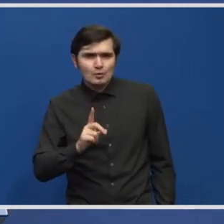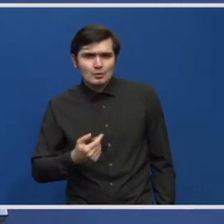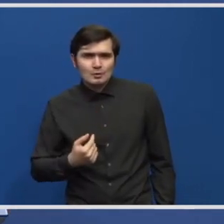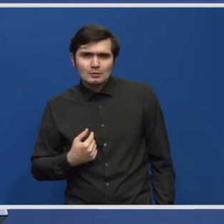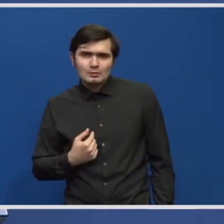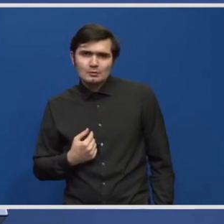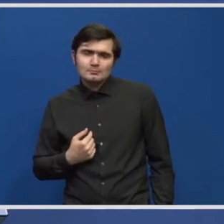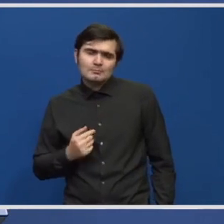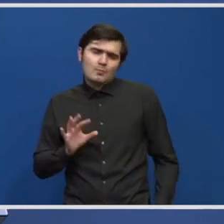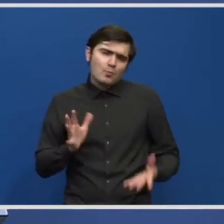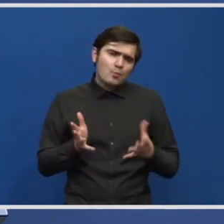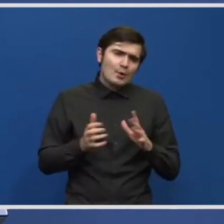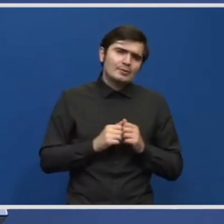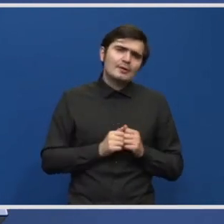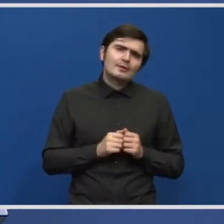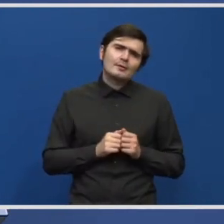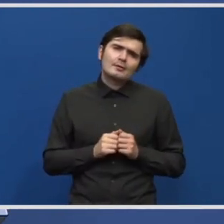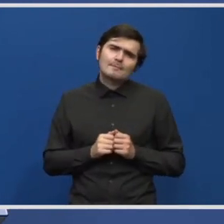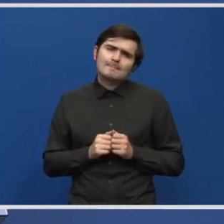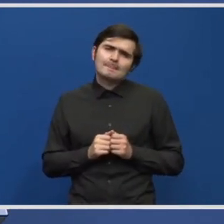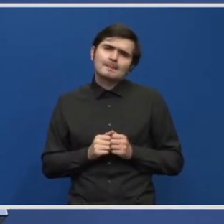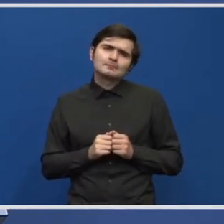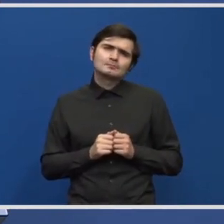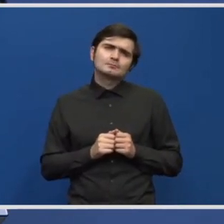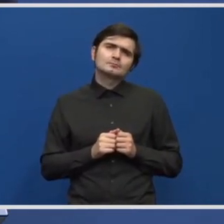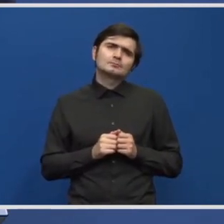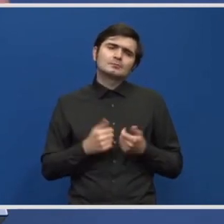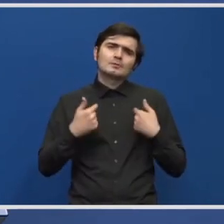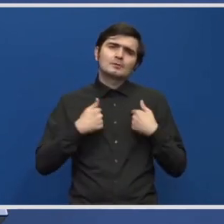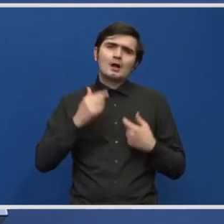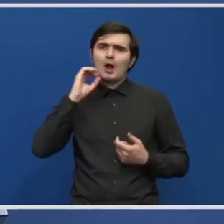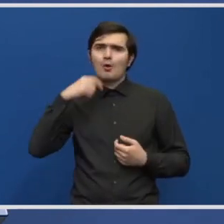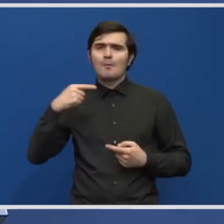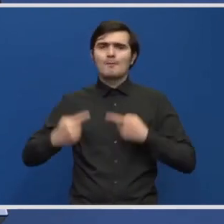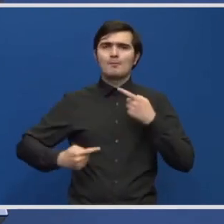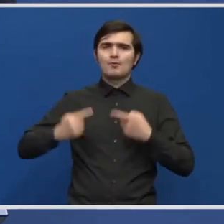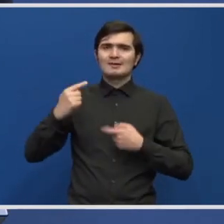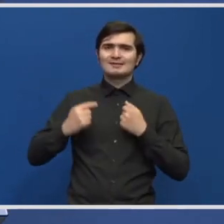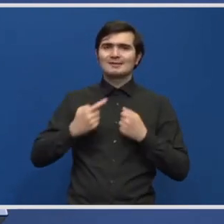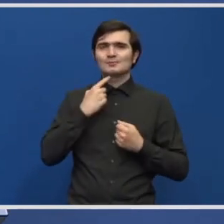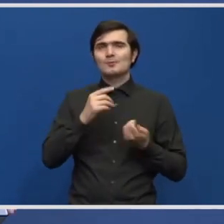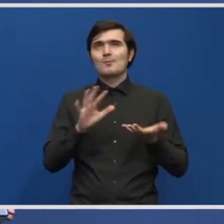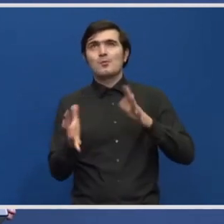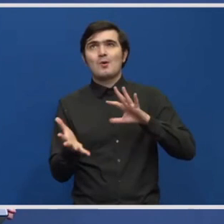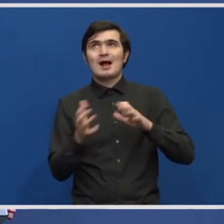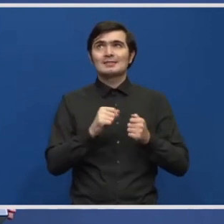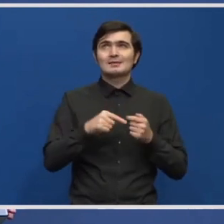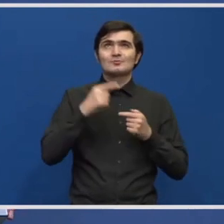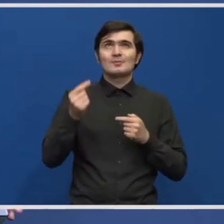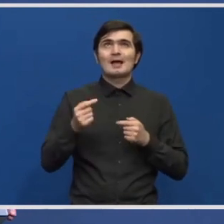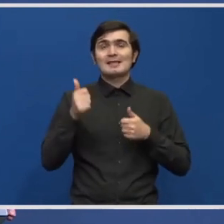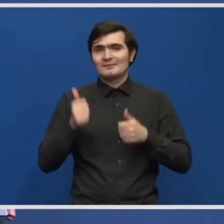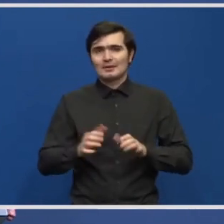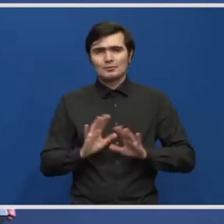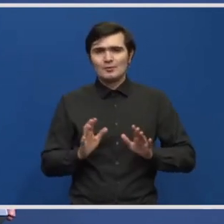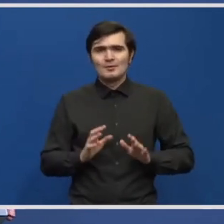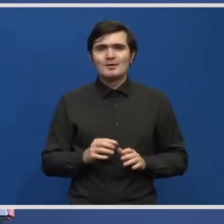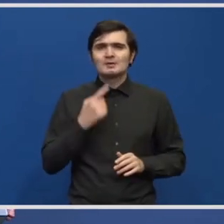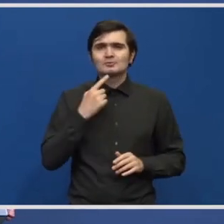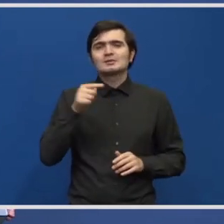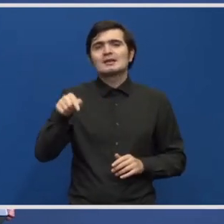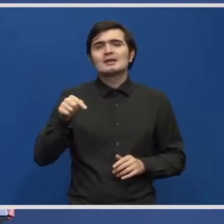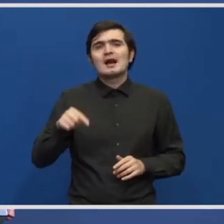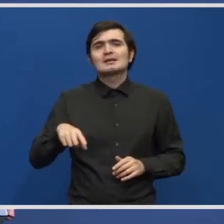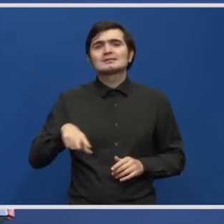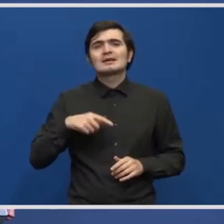în fine când îți încep ca un politic propozițiile cu poate se transformă în certitudine am spus că asta este o